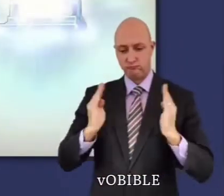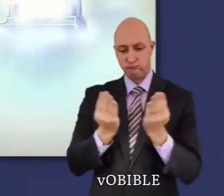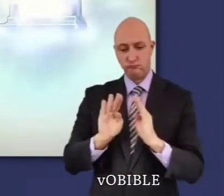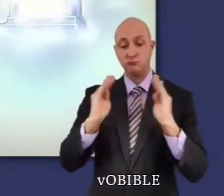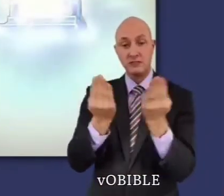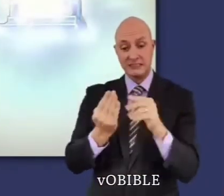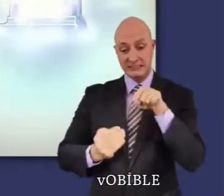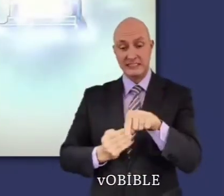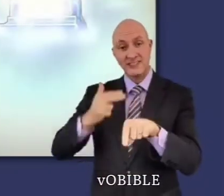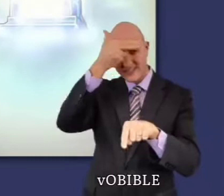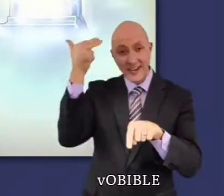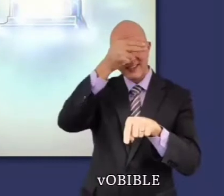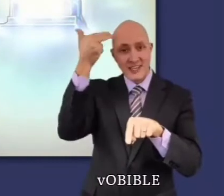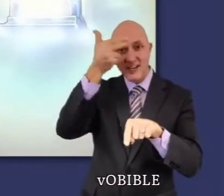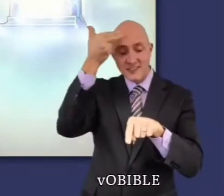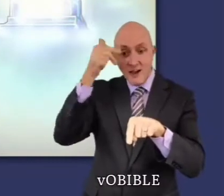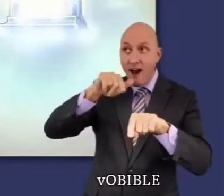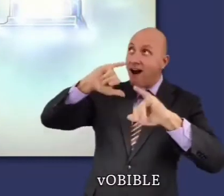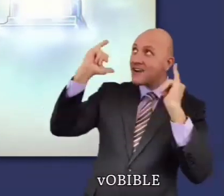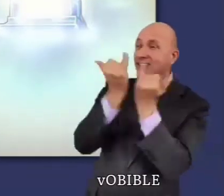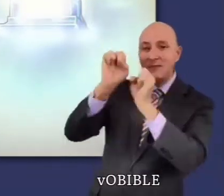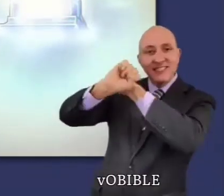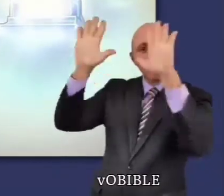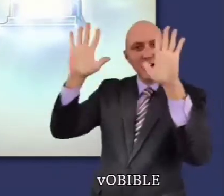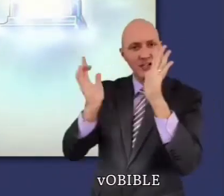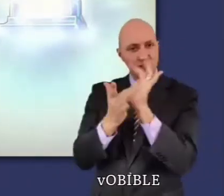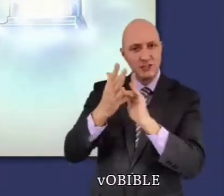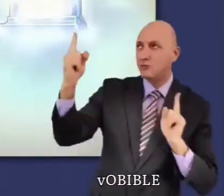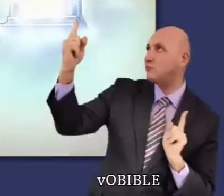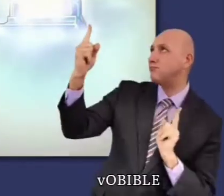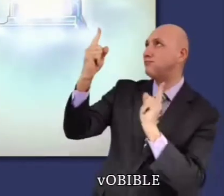ciel même où Jésus s'est présenté devant Dieu en notre faveur.